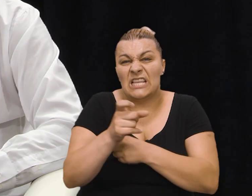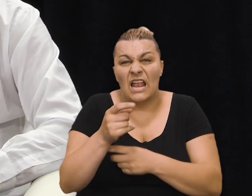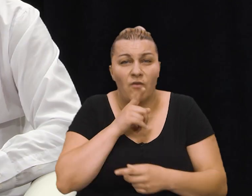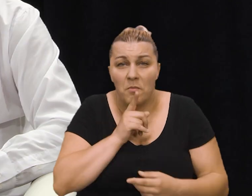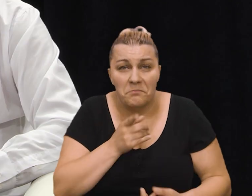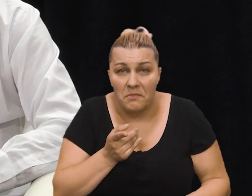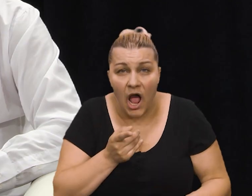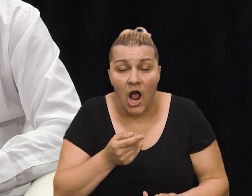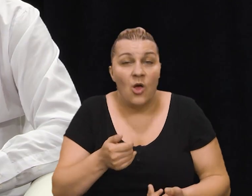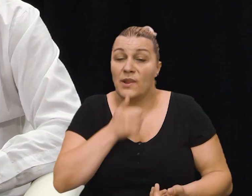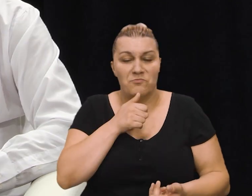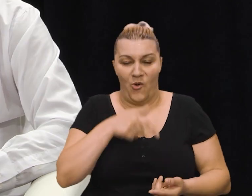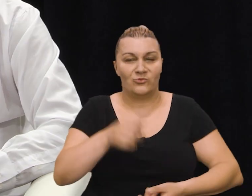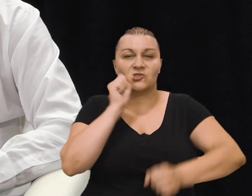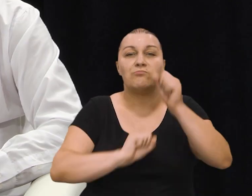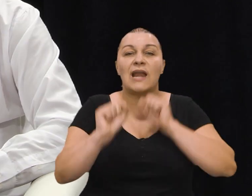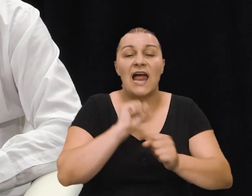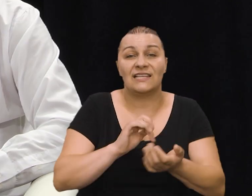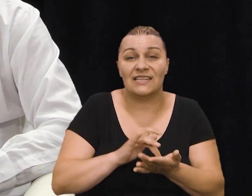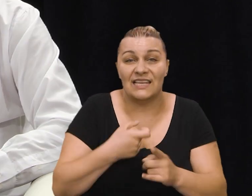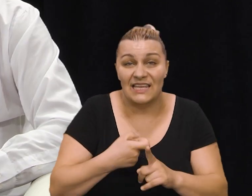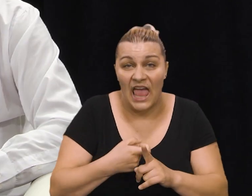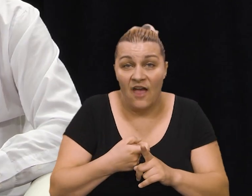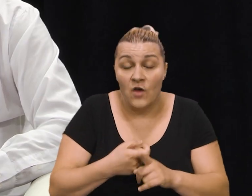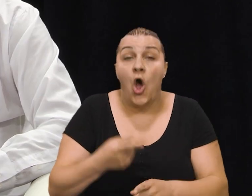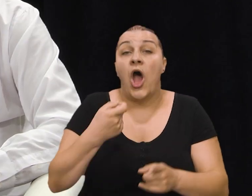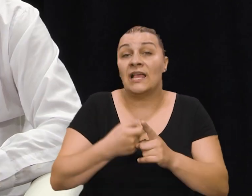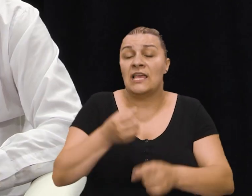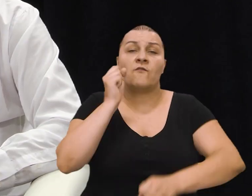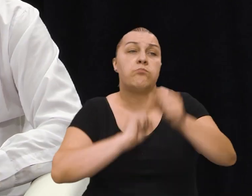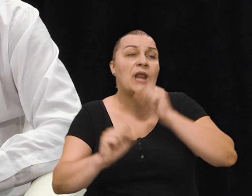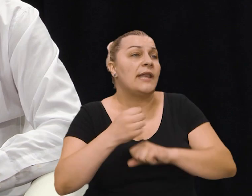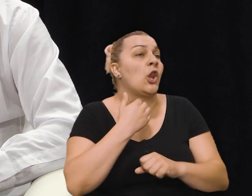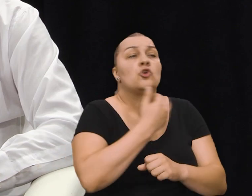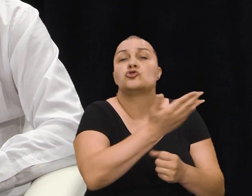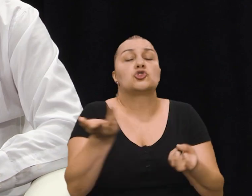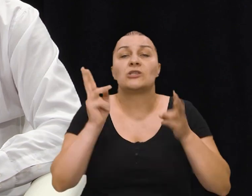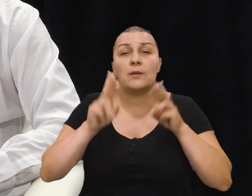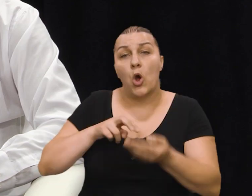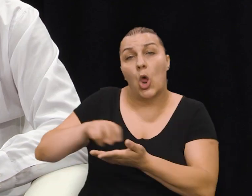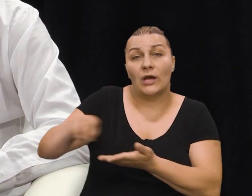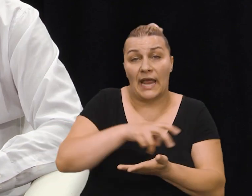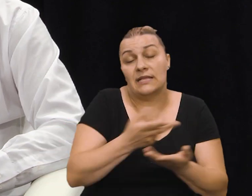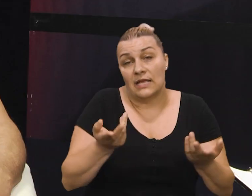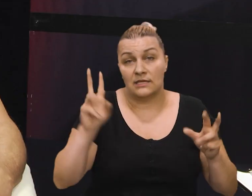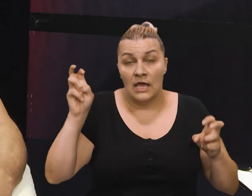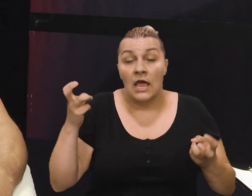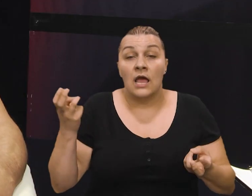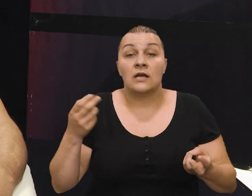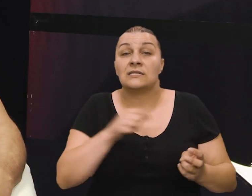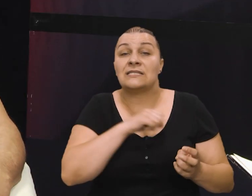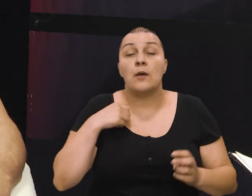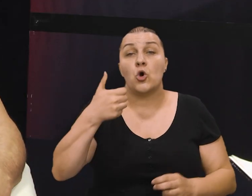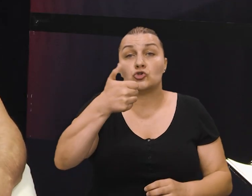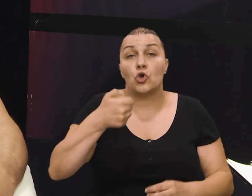streljivom braniti. Kijevo je branjalo sve što se moglo kretati, recimo to